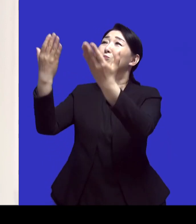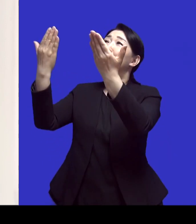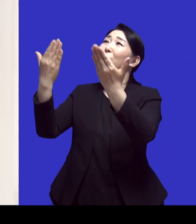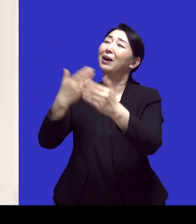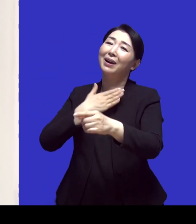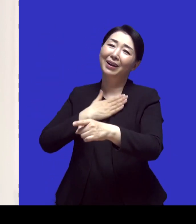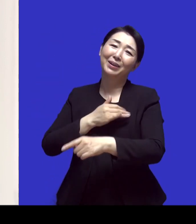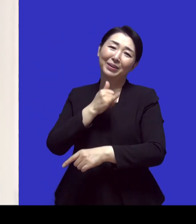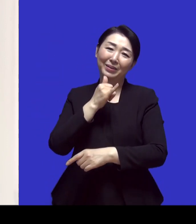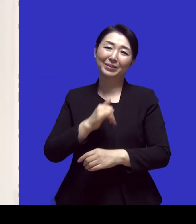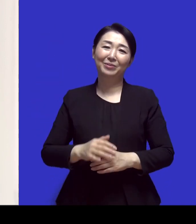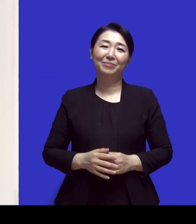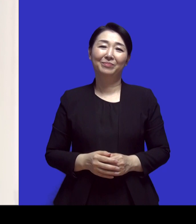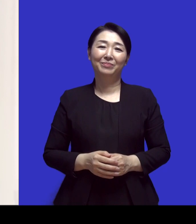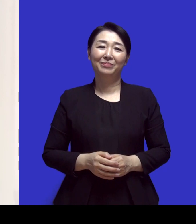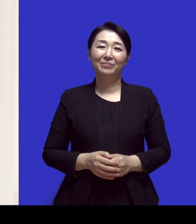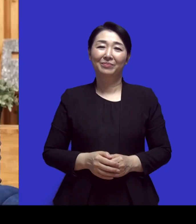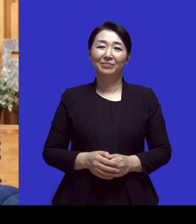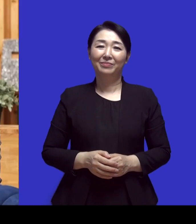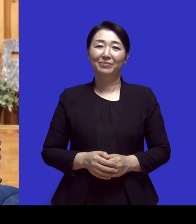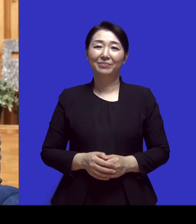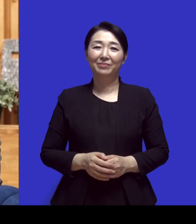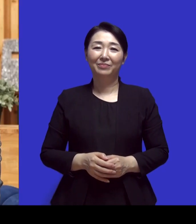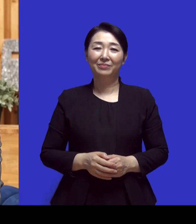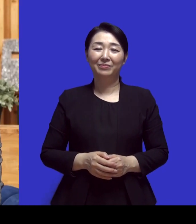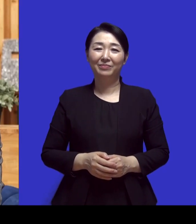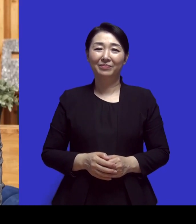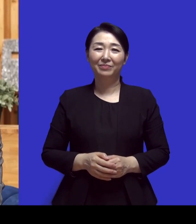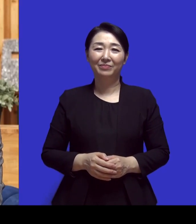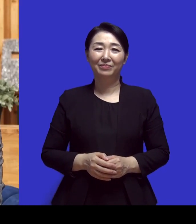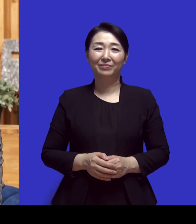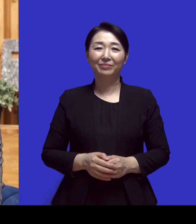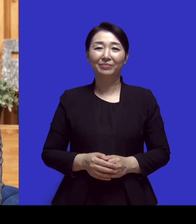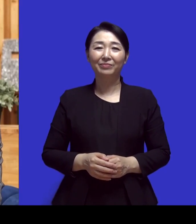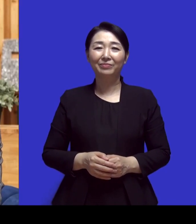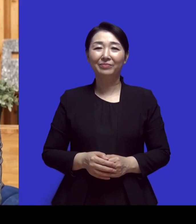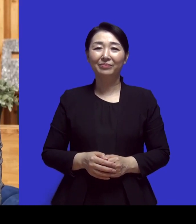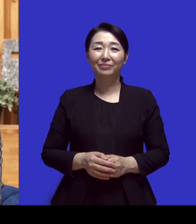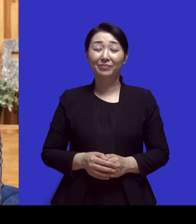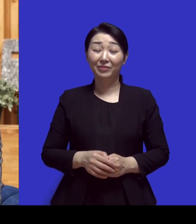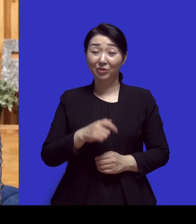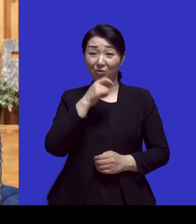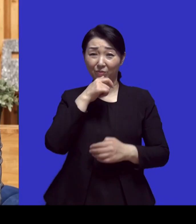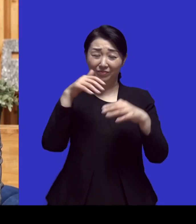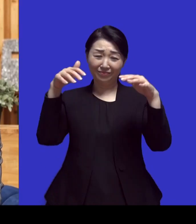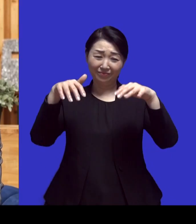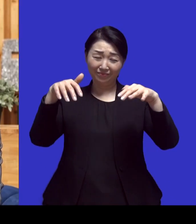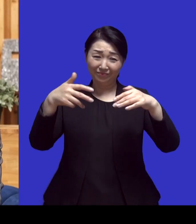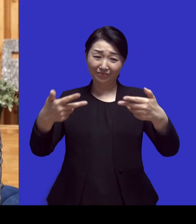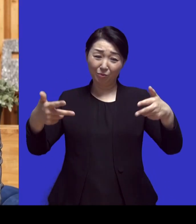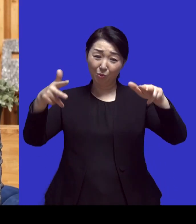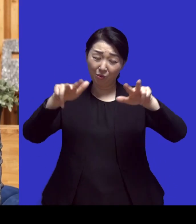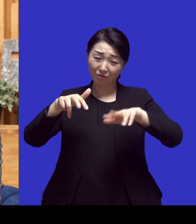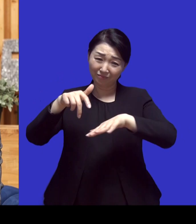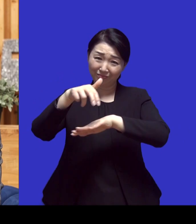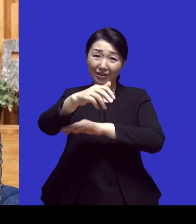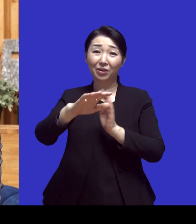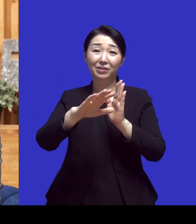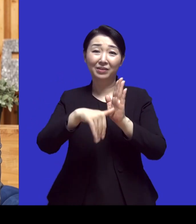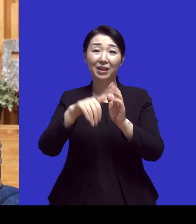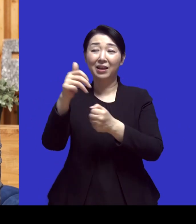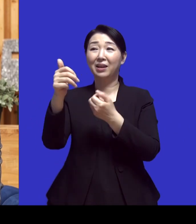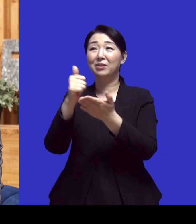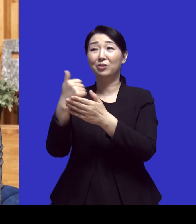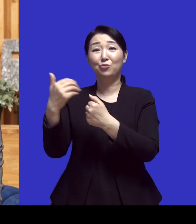알고 있는 것 같습니다 예 조금 전에 비가 내리던 날 공원을 걸으면서 하나님께